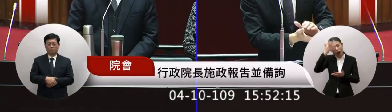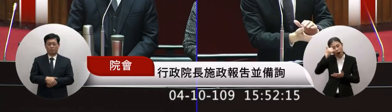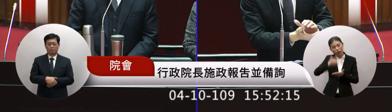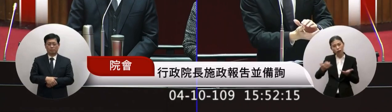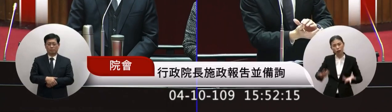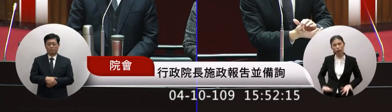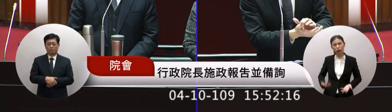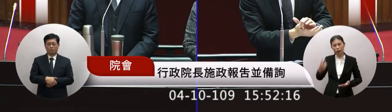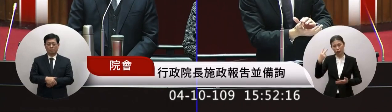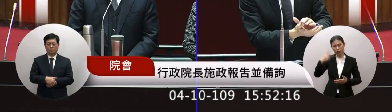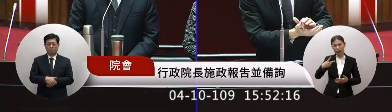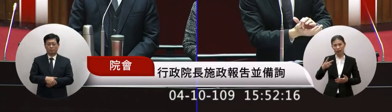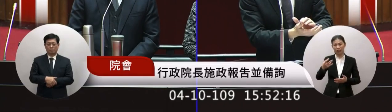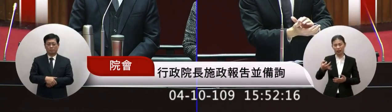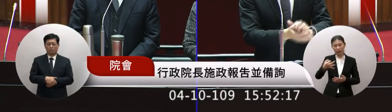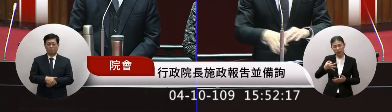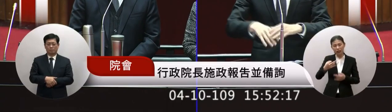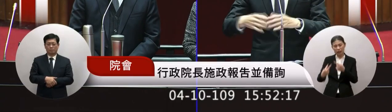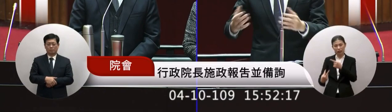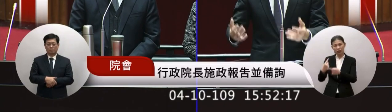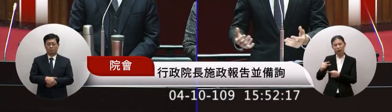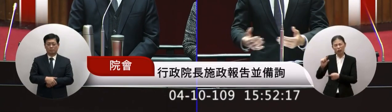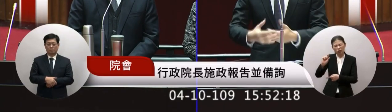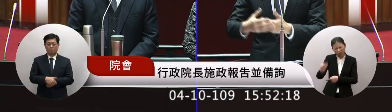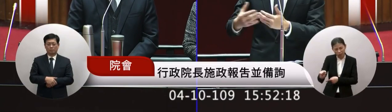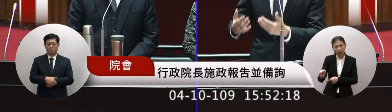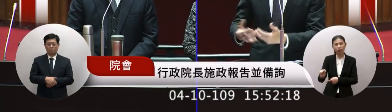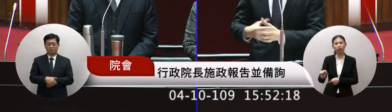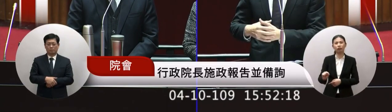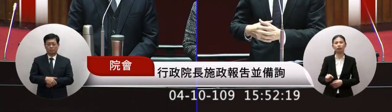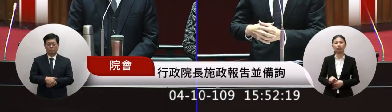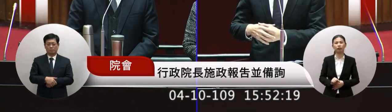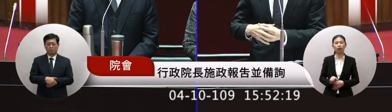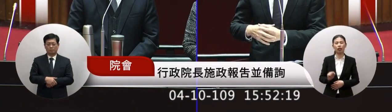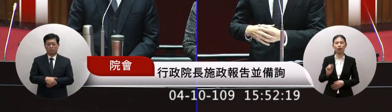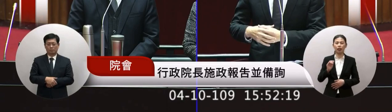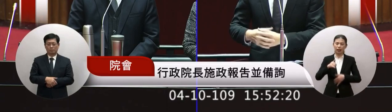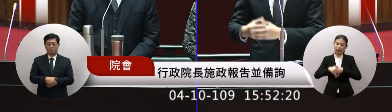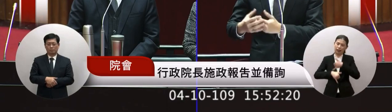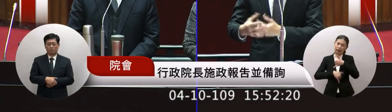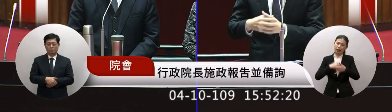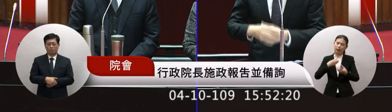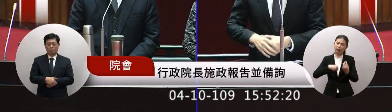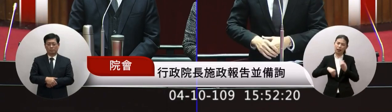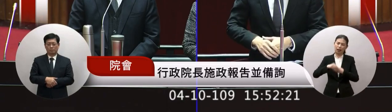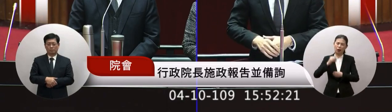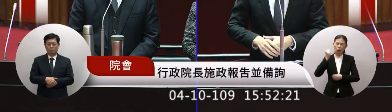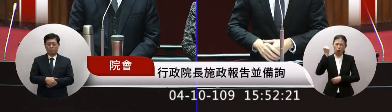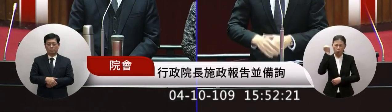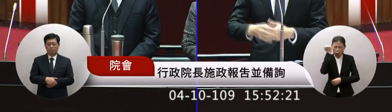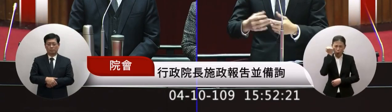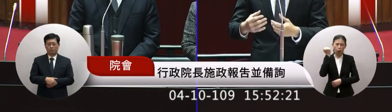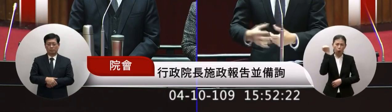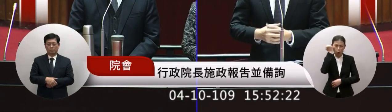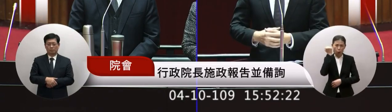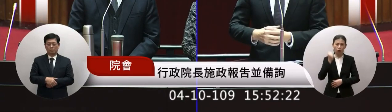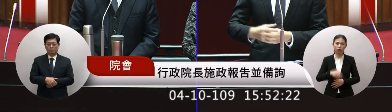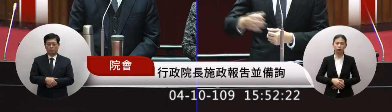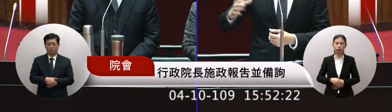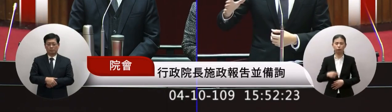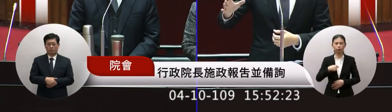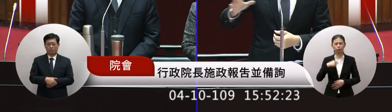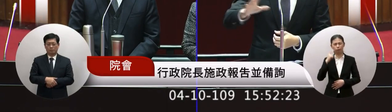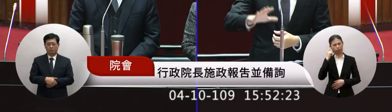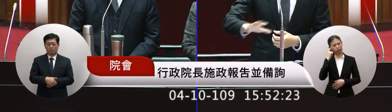一半而已這些年金因為我想要維持有尊嚴的生活其實是比較困難所以說我是認為